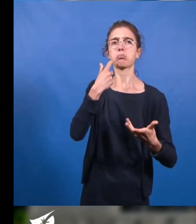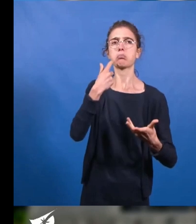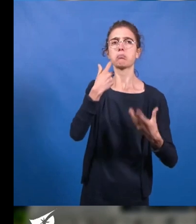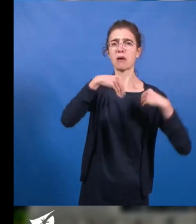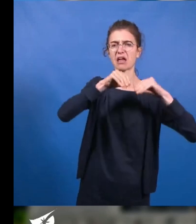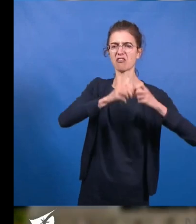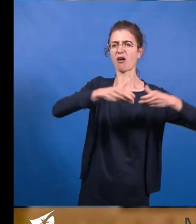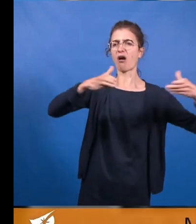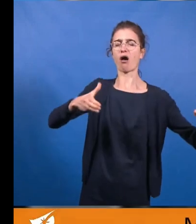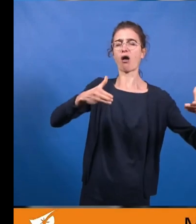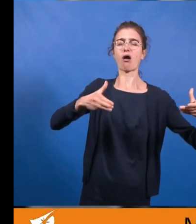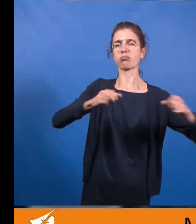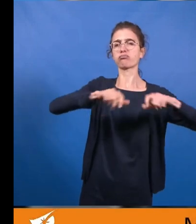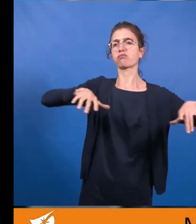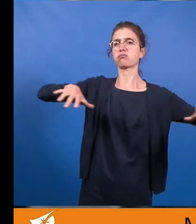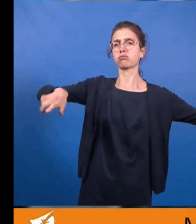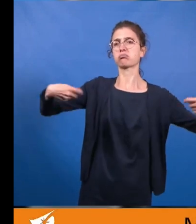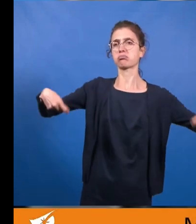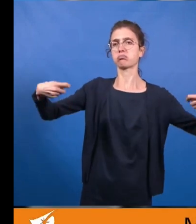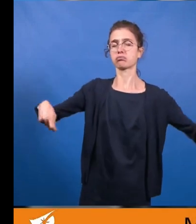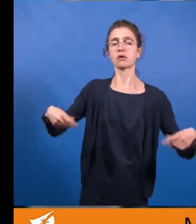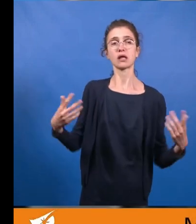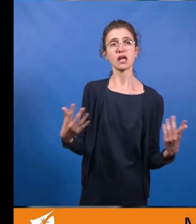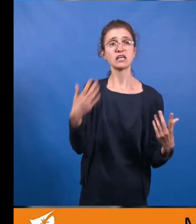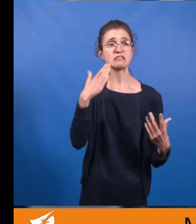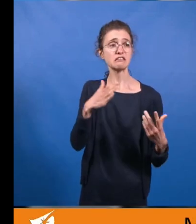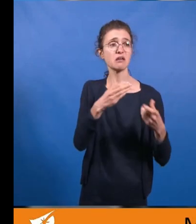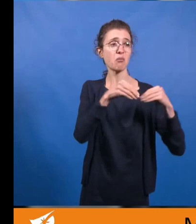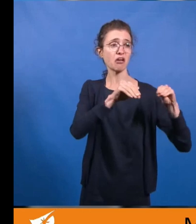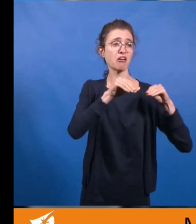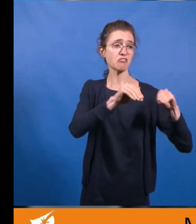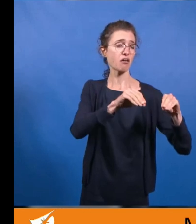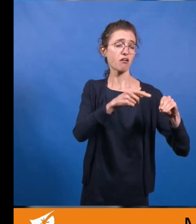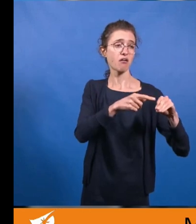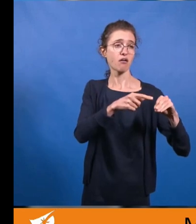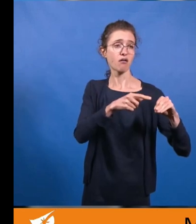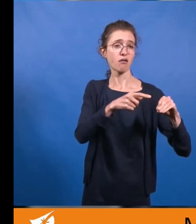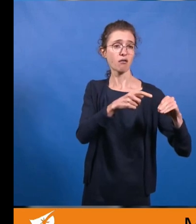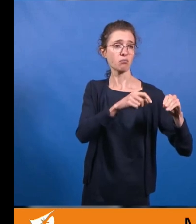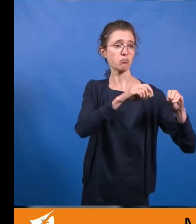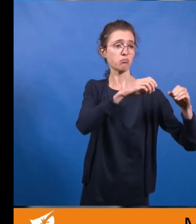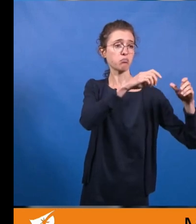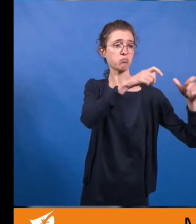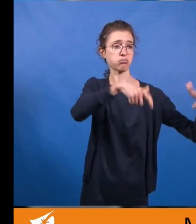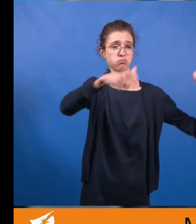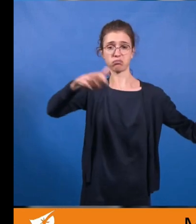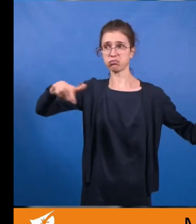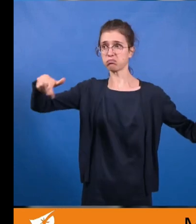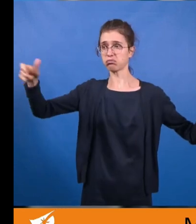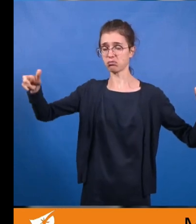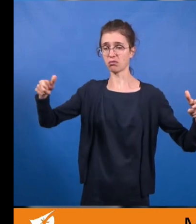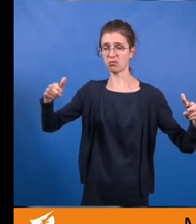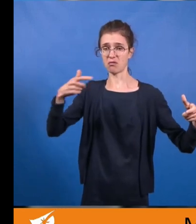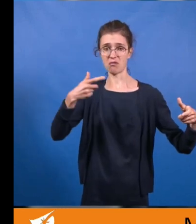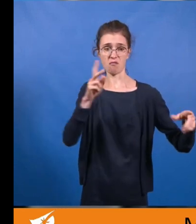assortie d'immenses parkings qui se succèdent et de hangars logistiques démesurés défigurent nos paysages et mettent à mal